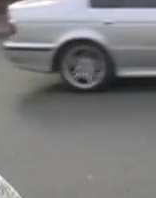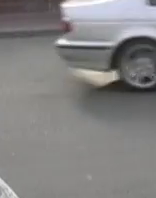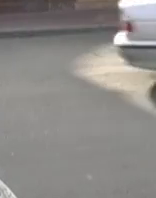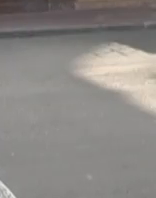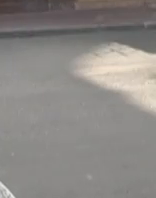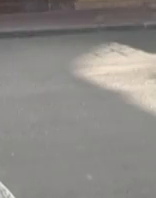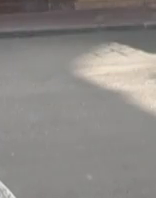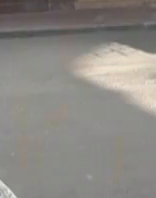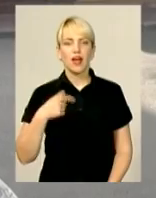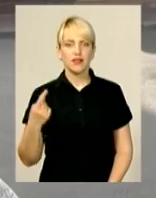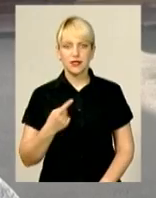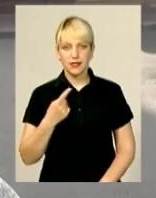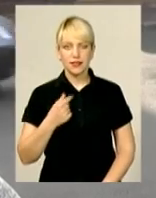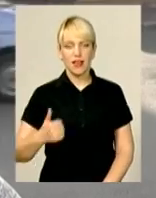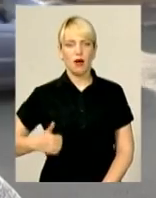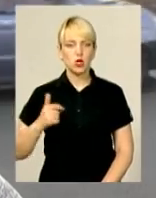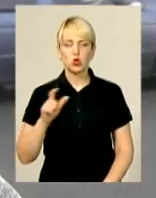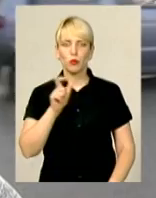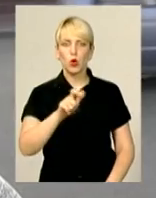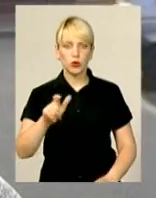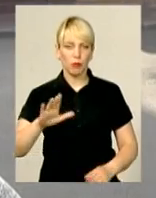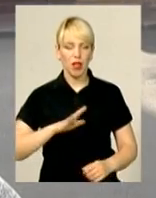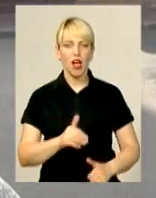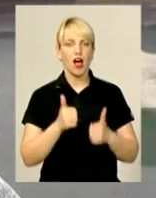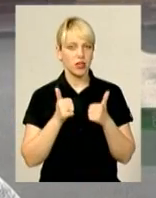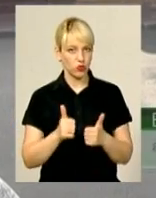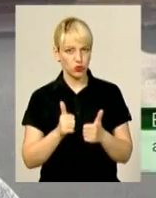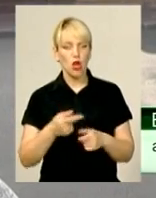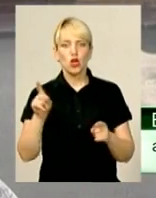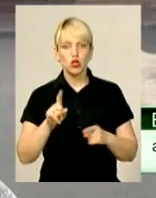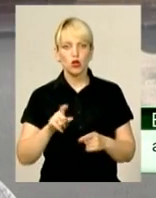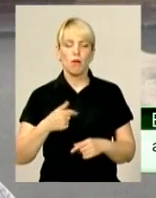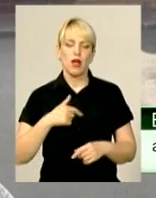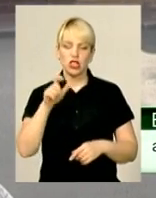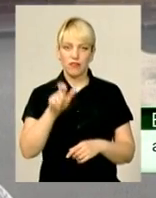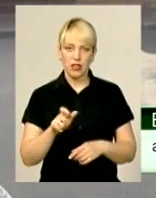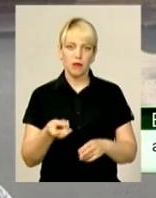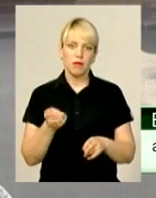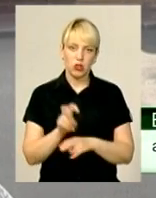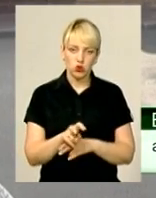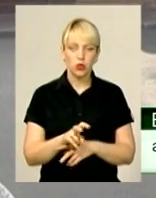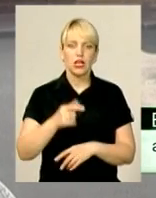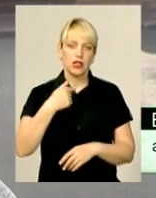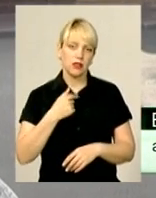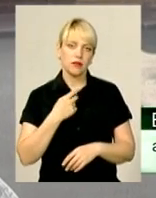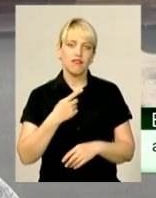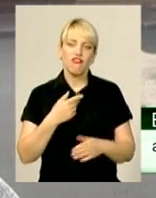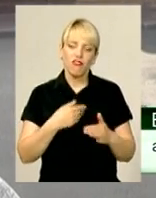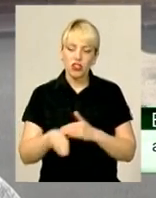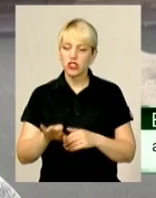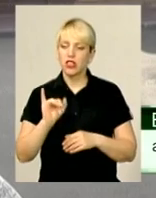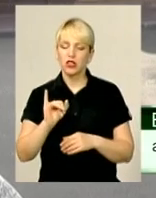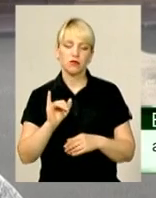У мене единственна амбіція, щоб зрителю було добре, щоб він прийшов і вийшов, і що-то в ньому було добре, і